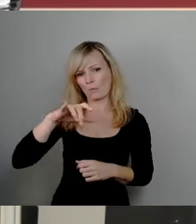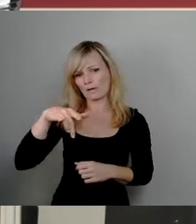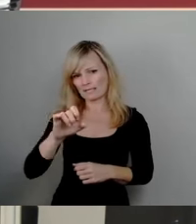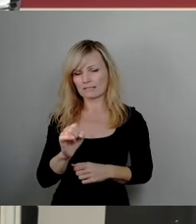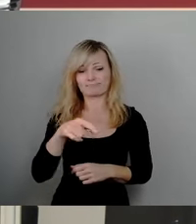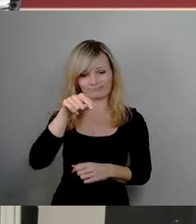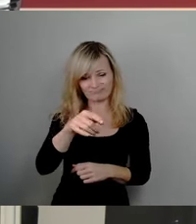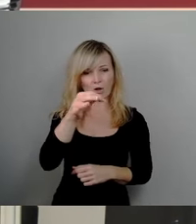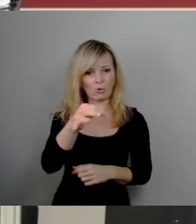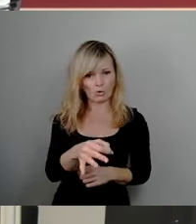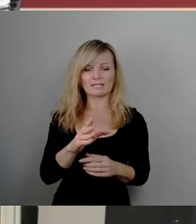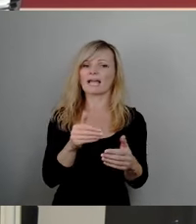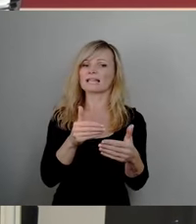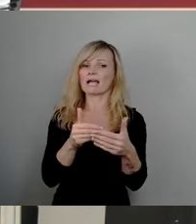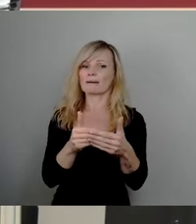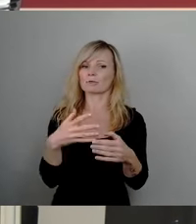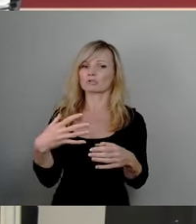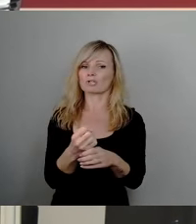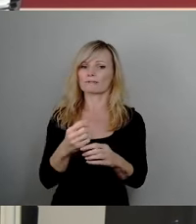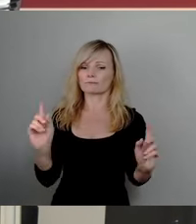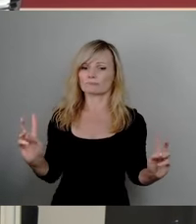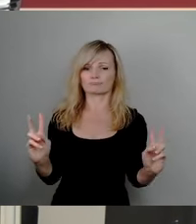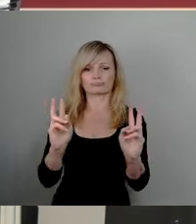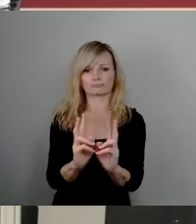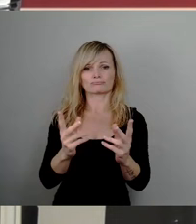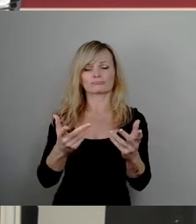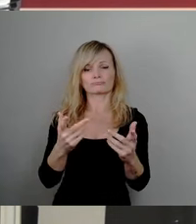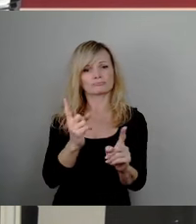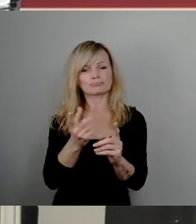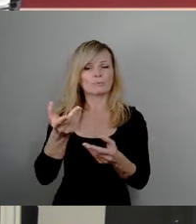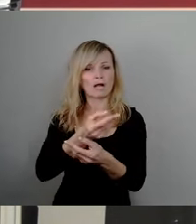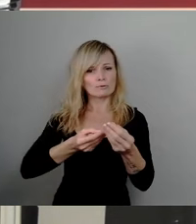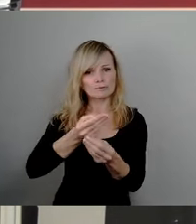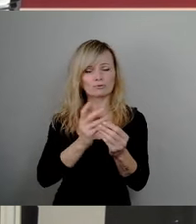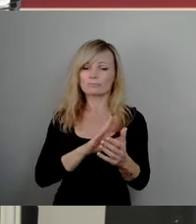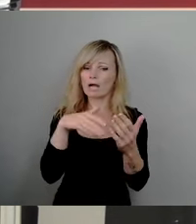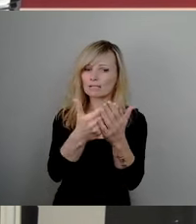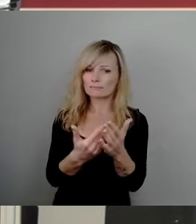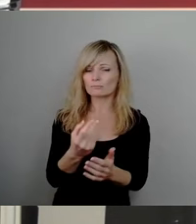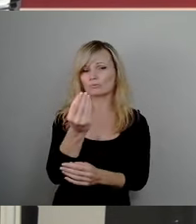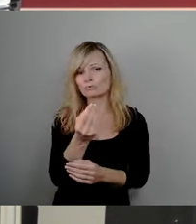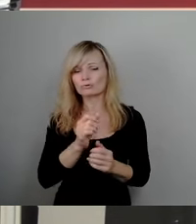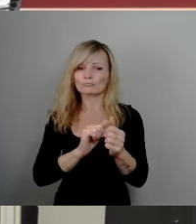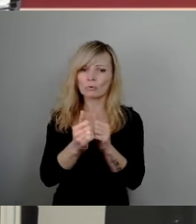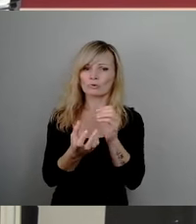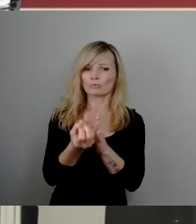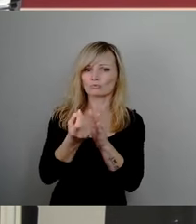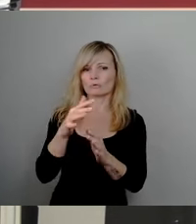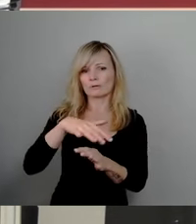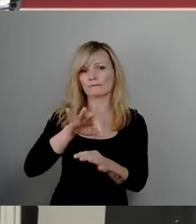sich die Nachbarschaft treffen und austauschen kann, kulturelle, sportliche und künstlerische Angebote in Prolis und für Prolis stattfinden können.